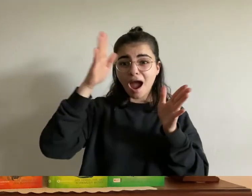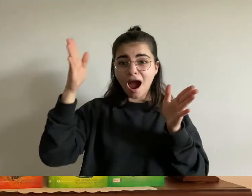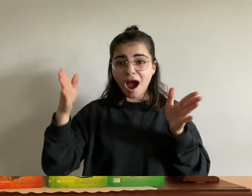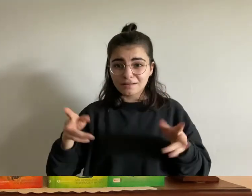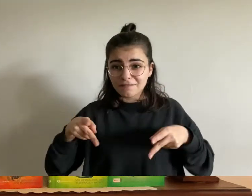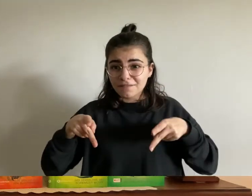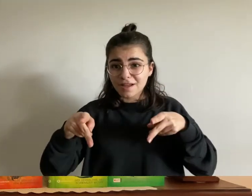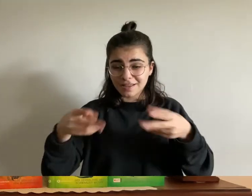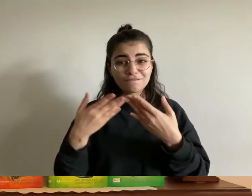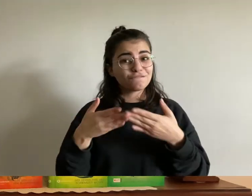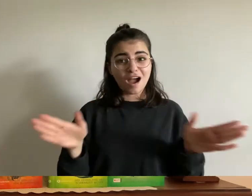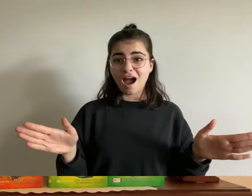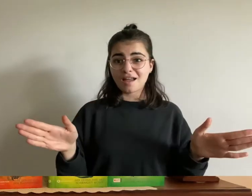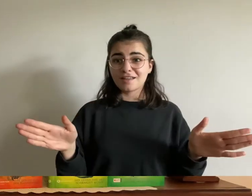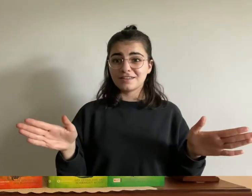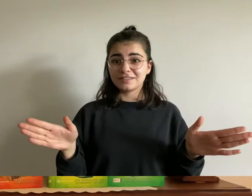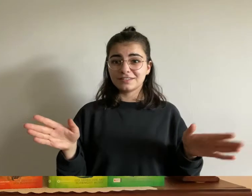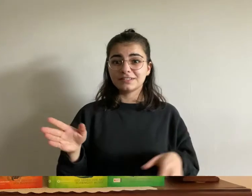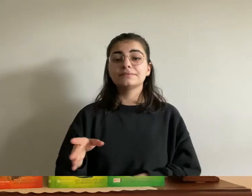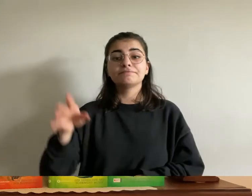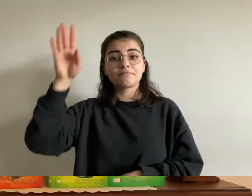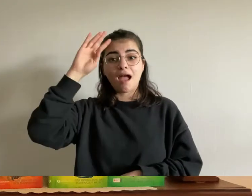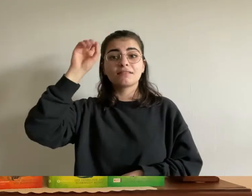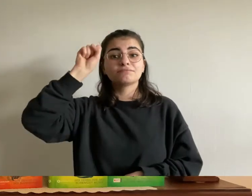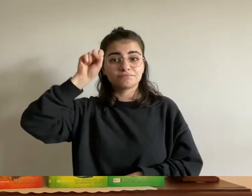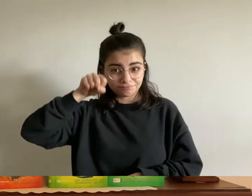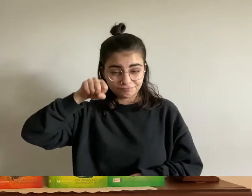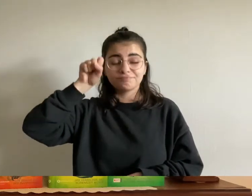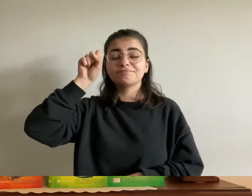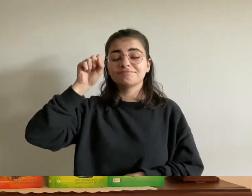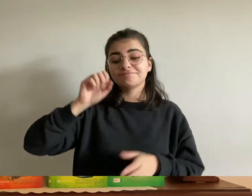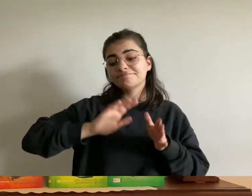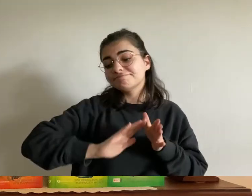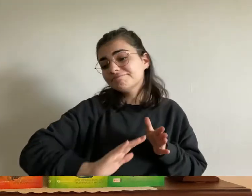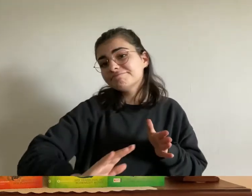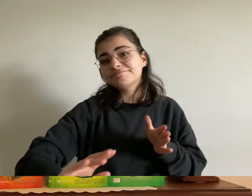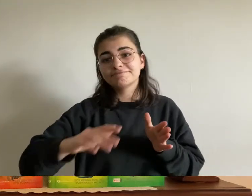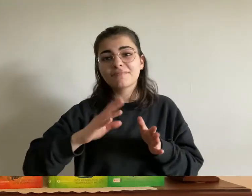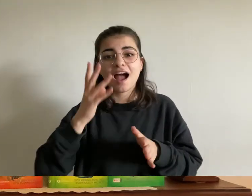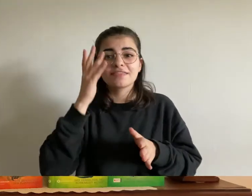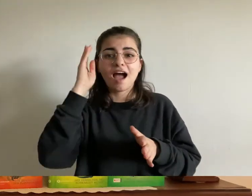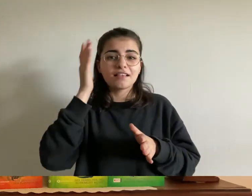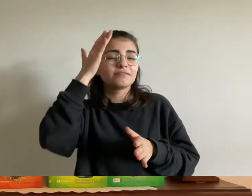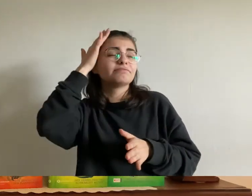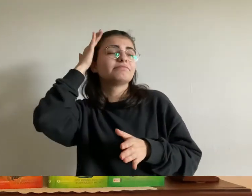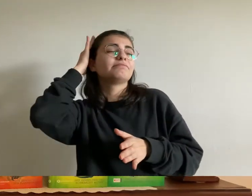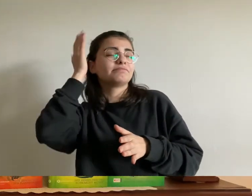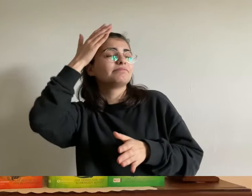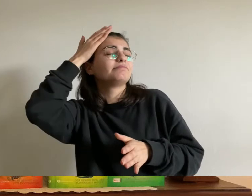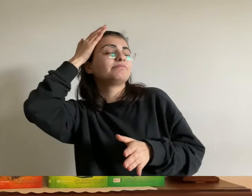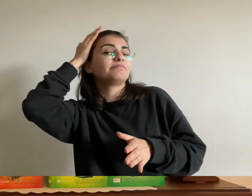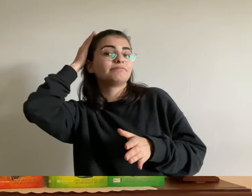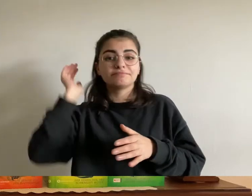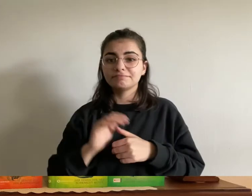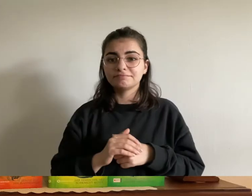hals während sie ein weiteres mal über die gipfel des dunklen gebirges hinweg flogen adana hatte ihm seine bitte erfüllt